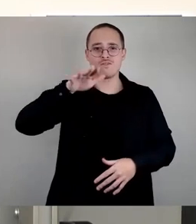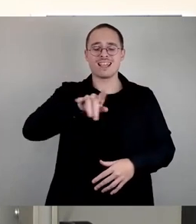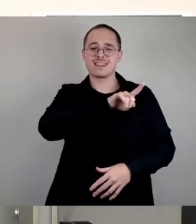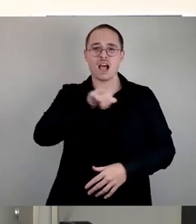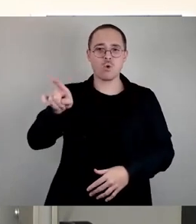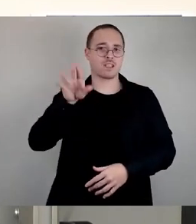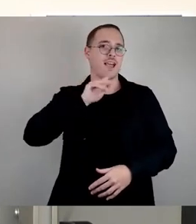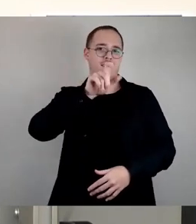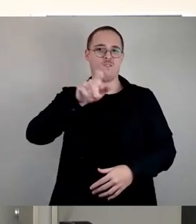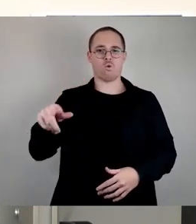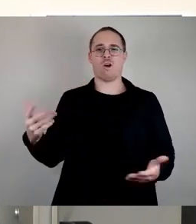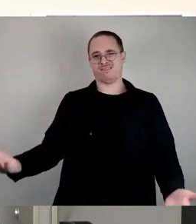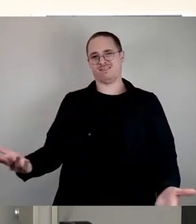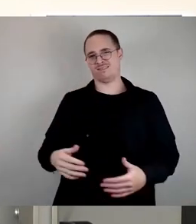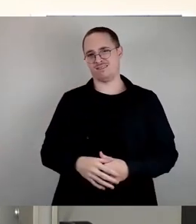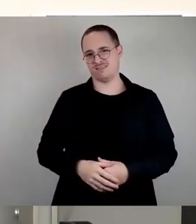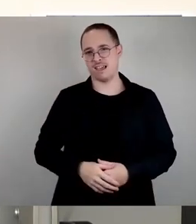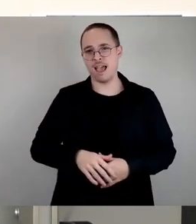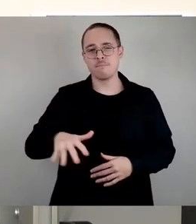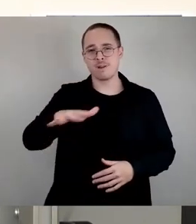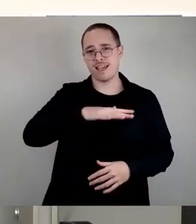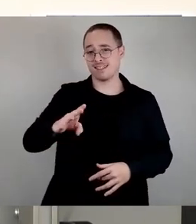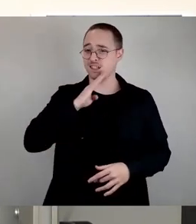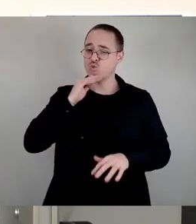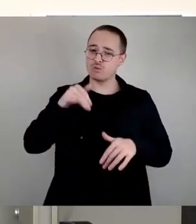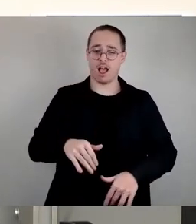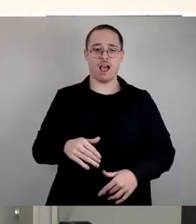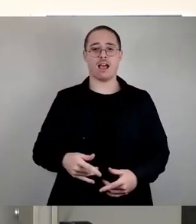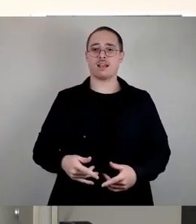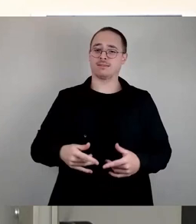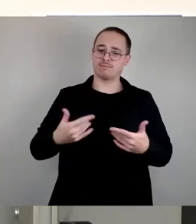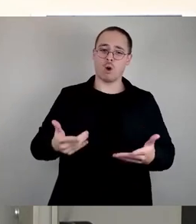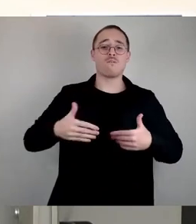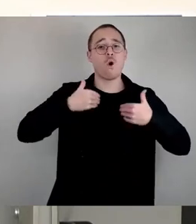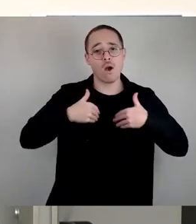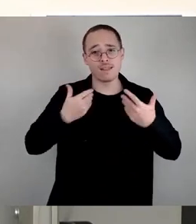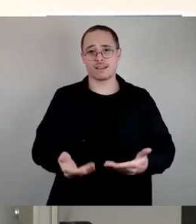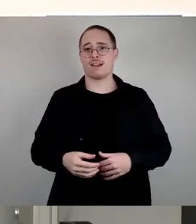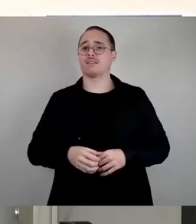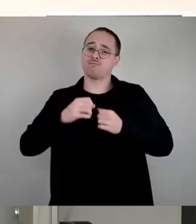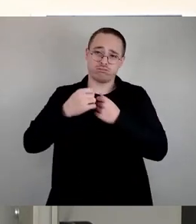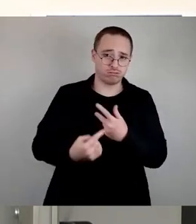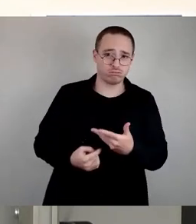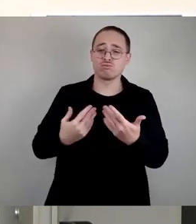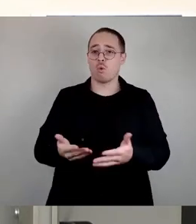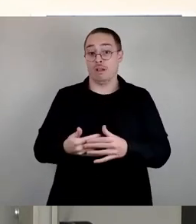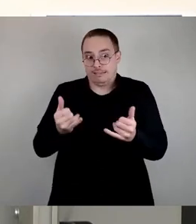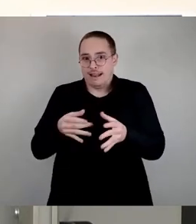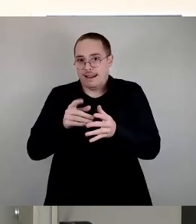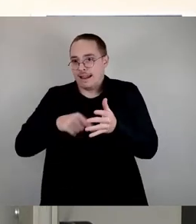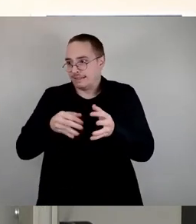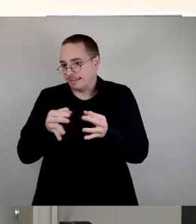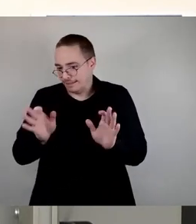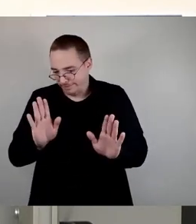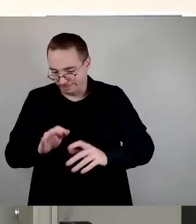die Kapazität und auch die Freundlichkeit und die Hilfsbereitschaft, um diese Menschen in letzter Satz aufzunehmen und